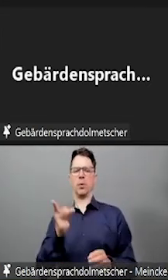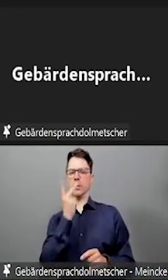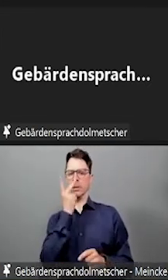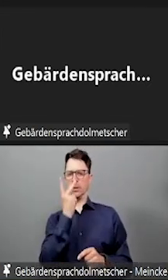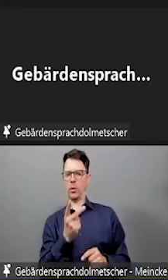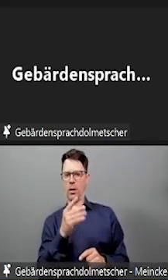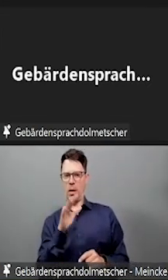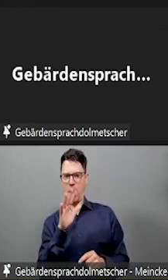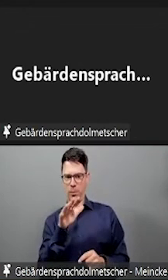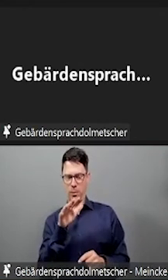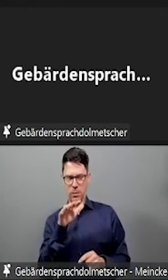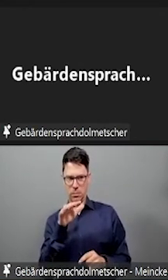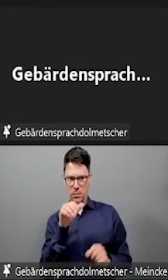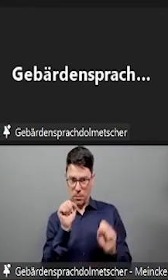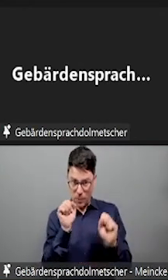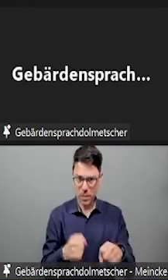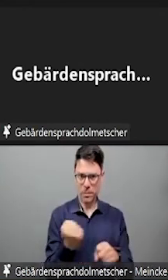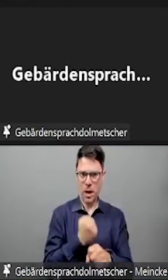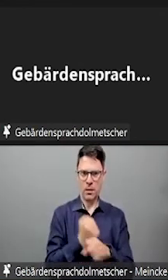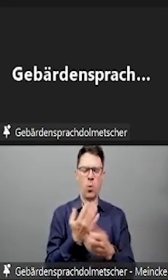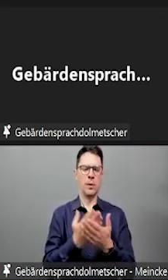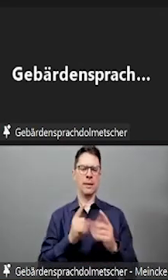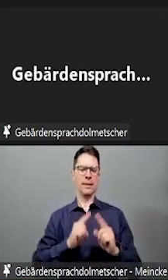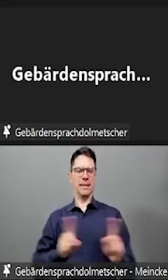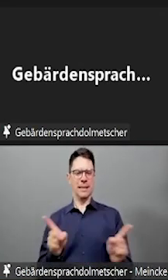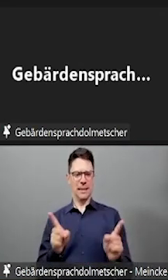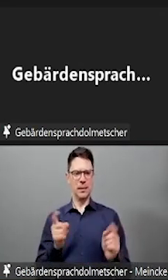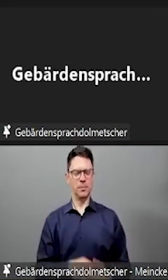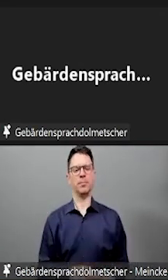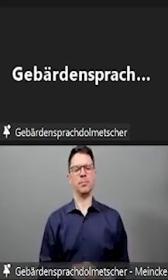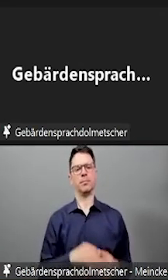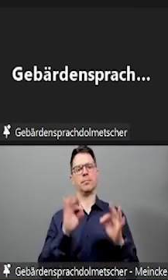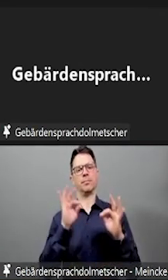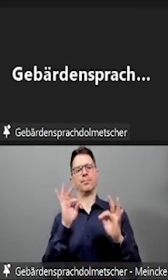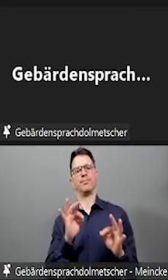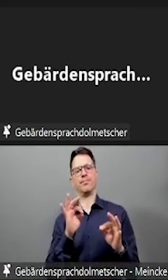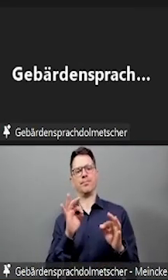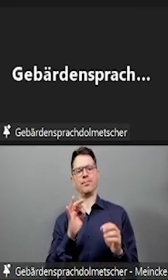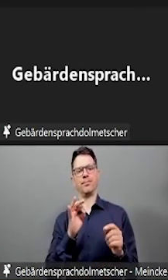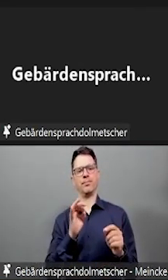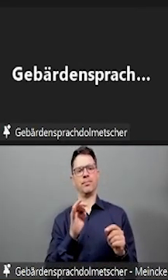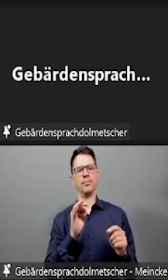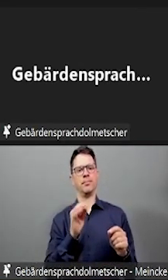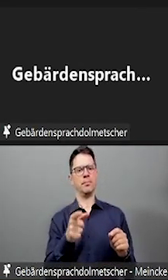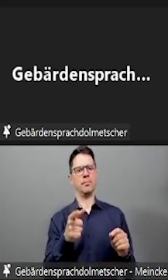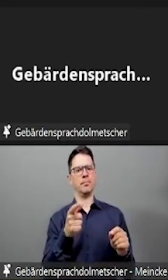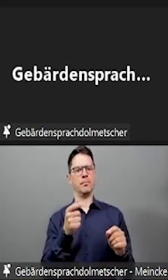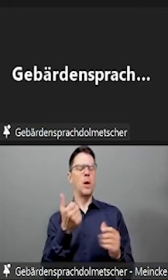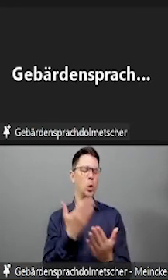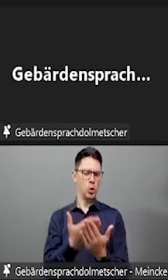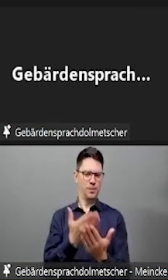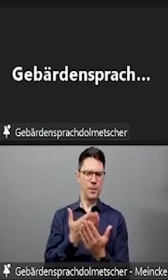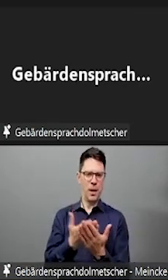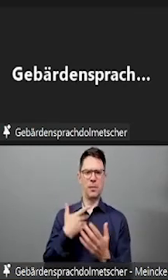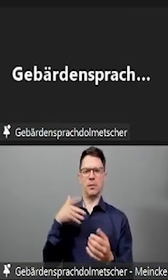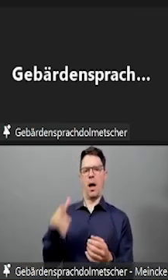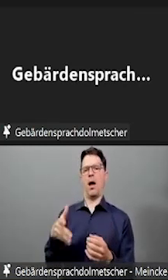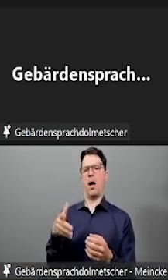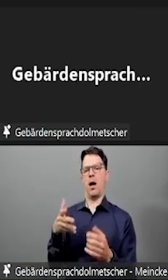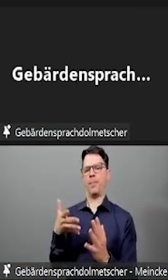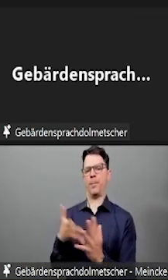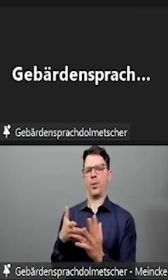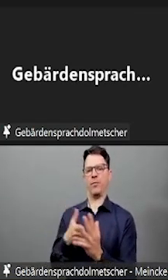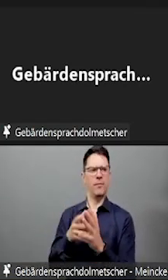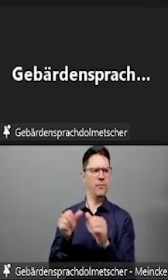Die Tabelle möchte ich jetzt nicht im Einzelnen vorlesen, aber ich greife mal ein Beispiel raus. Wie ist es bei blinden und hochgradig sehbernatten